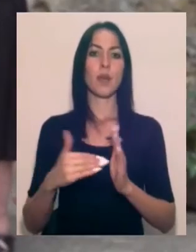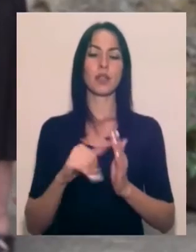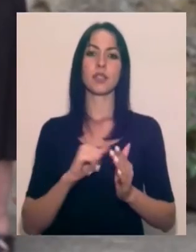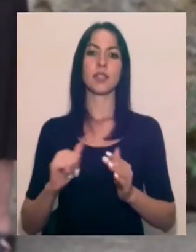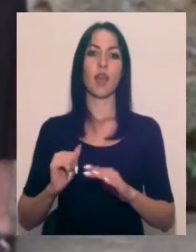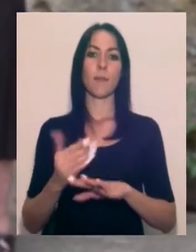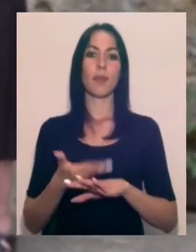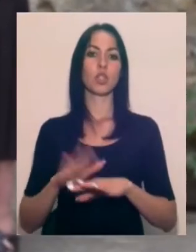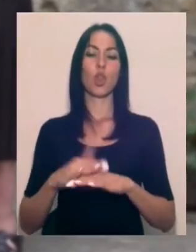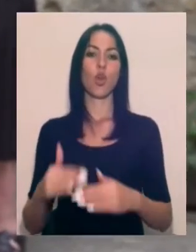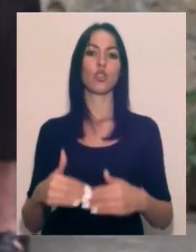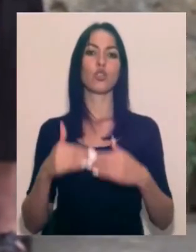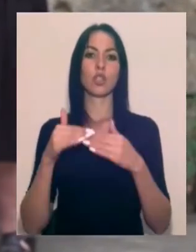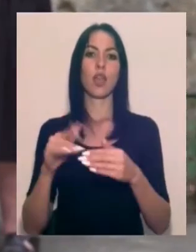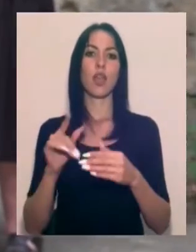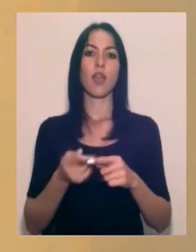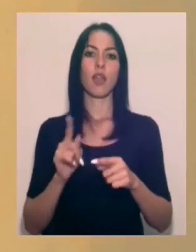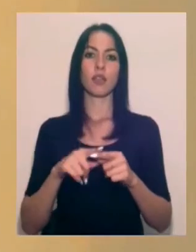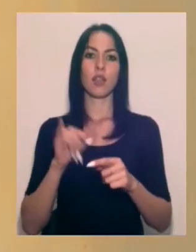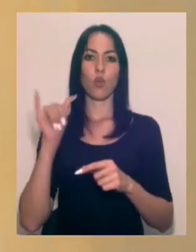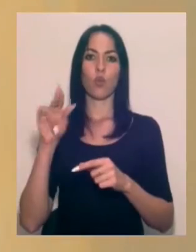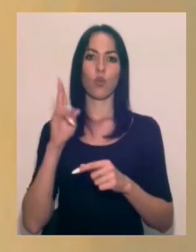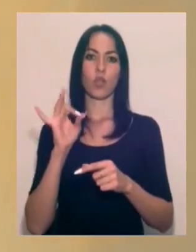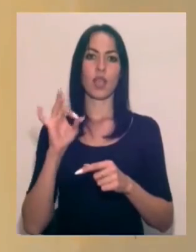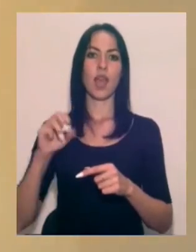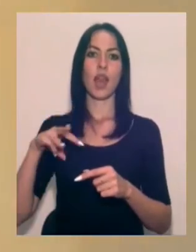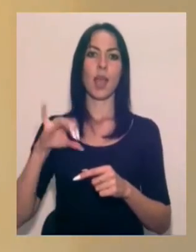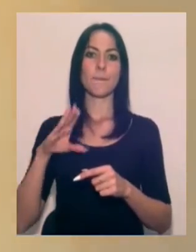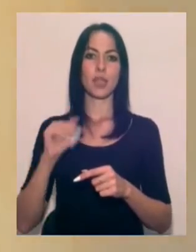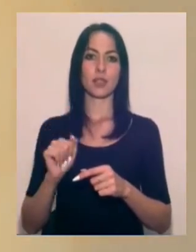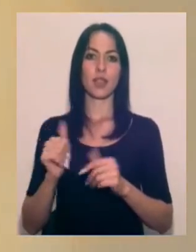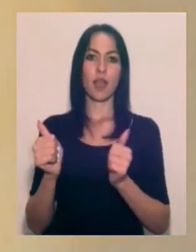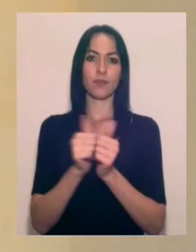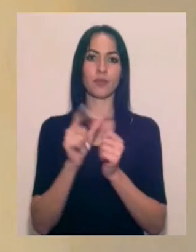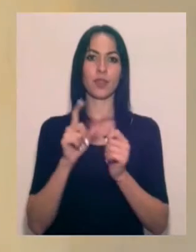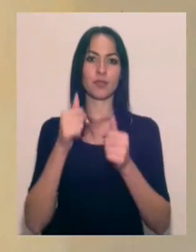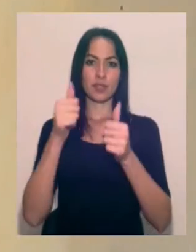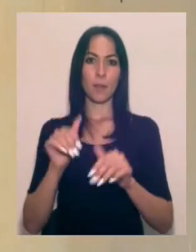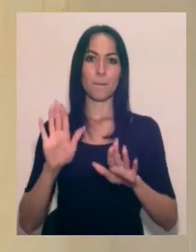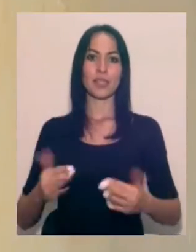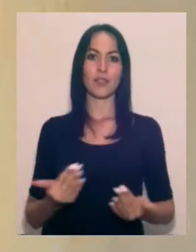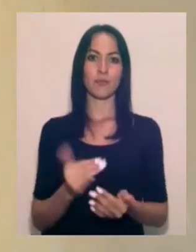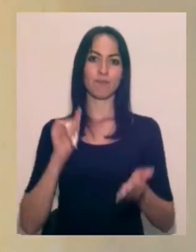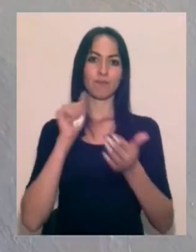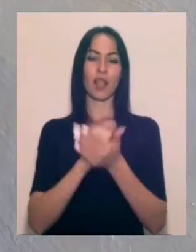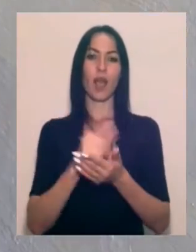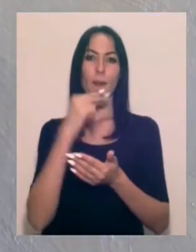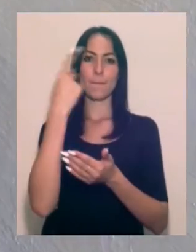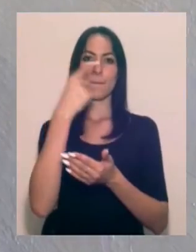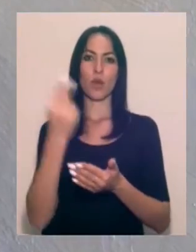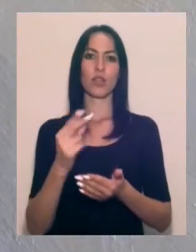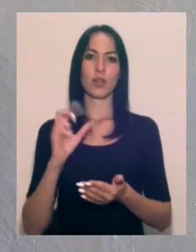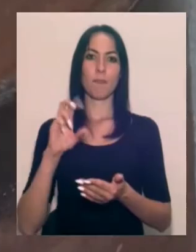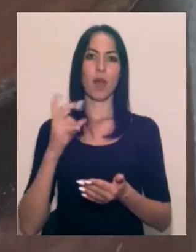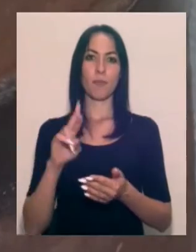Найбільший етап – це у керамісті вже. Поруч з табличкою місцеві мешканці повісили портрет бабеля. Під ним бочка, в